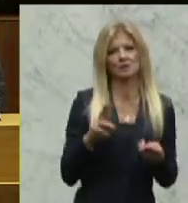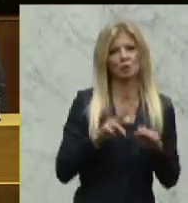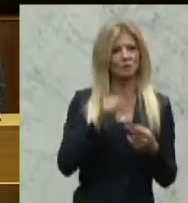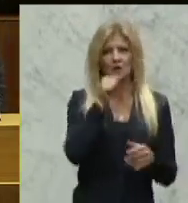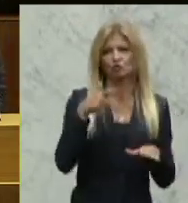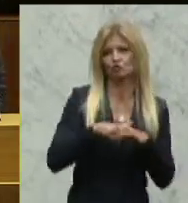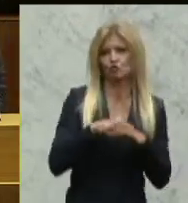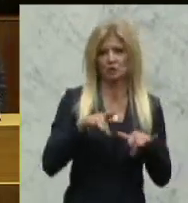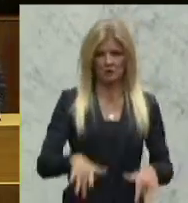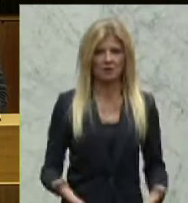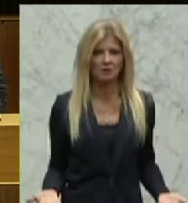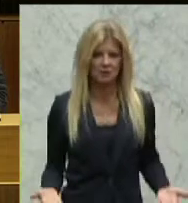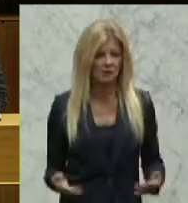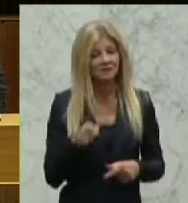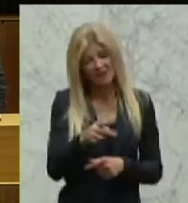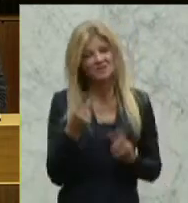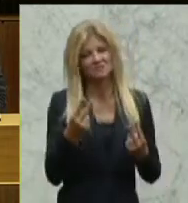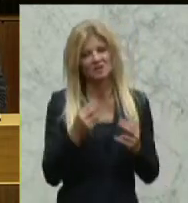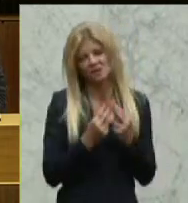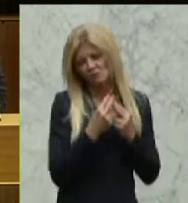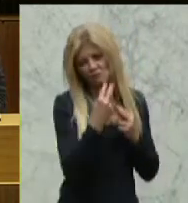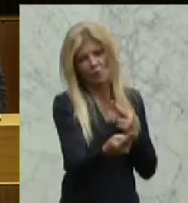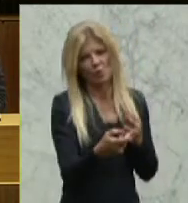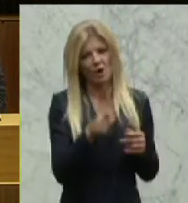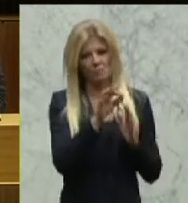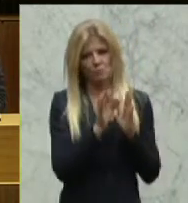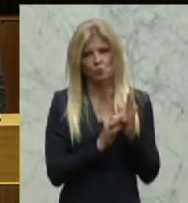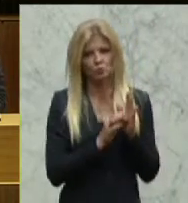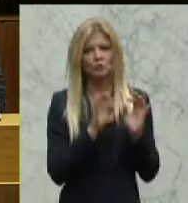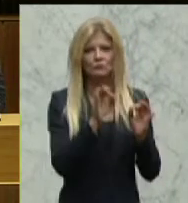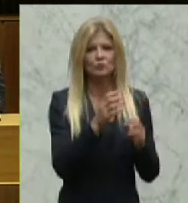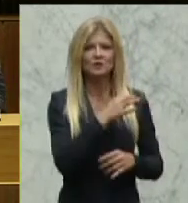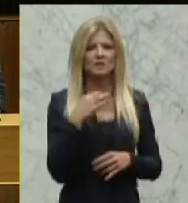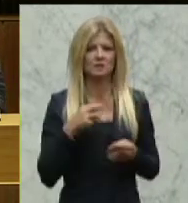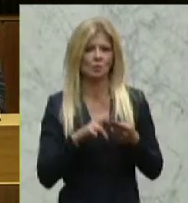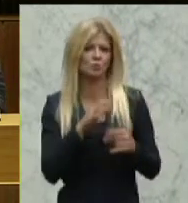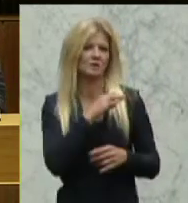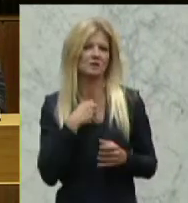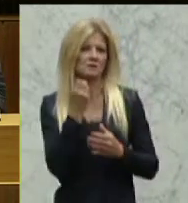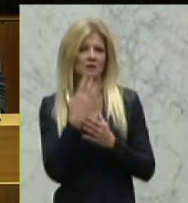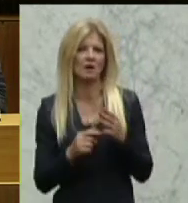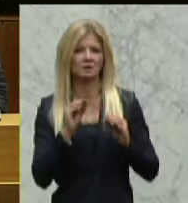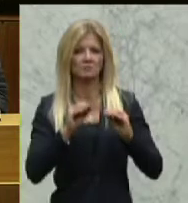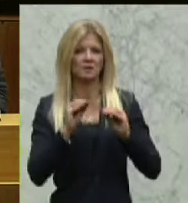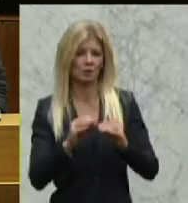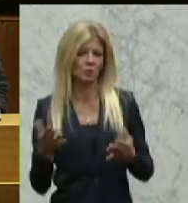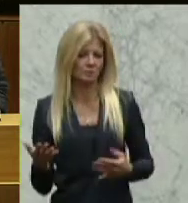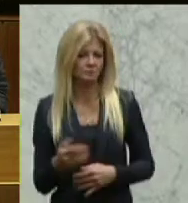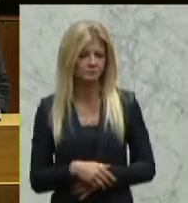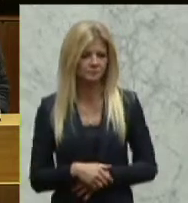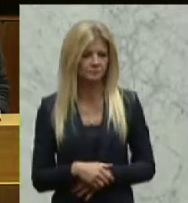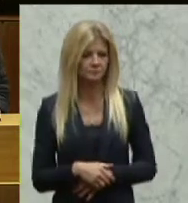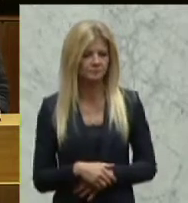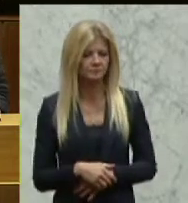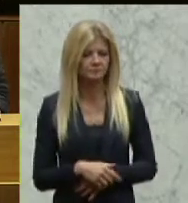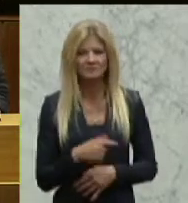Das sind einmal vorrangig Punkte, die wir den Kindern und den Kindergartenpädagogen hier ermöglichen müssen. Wenn